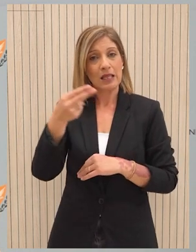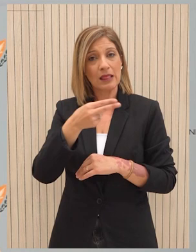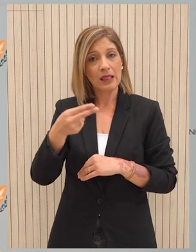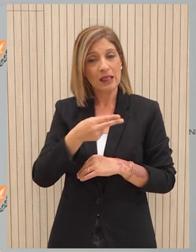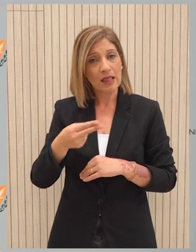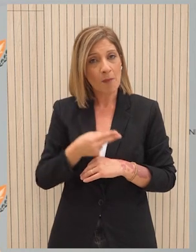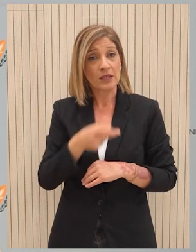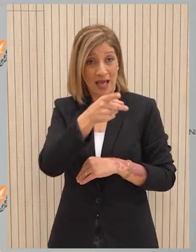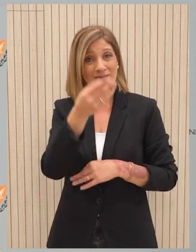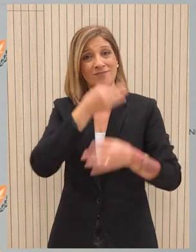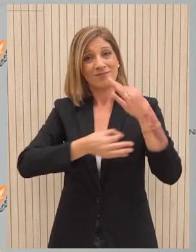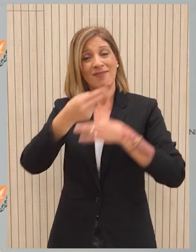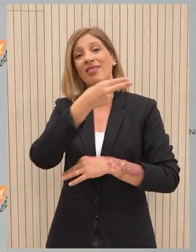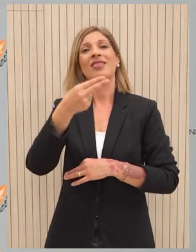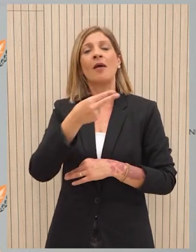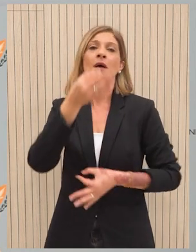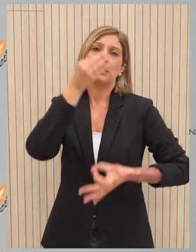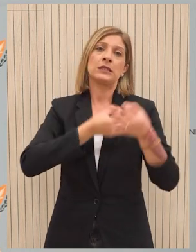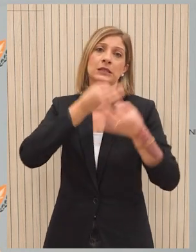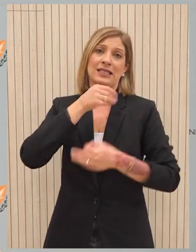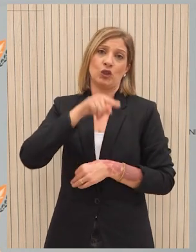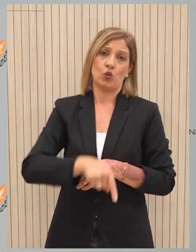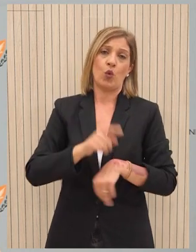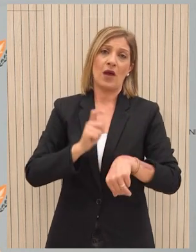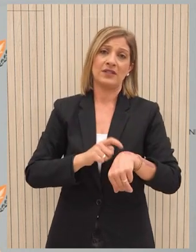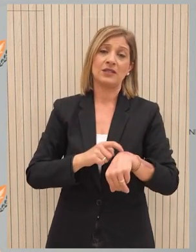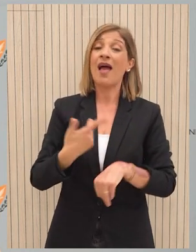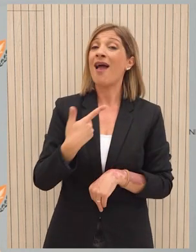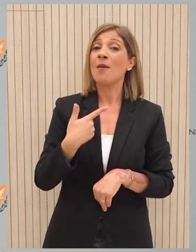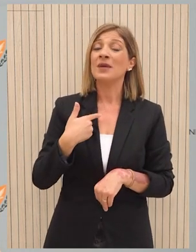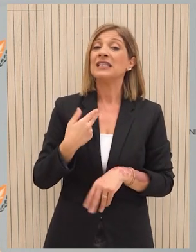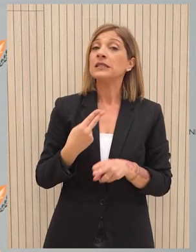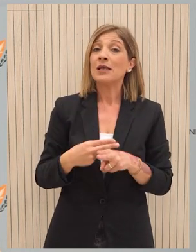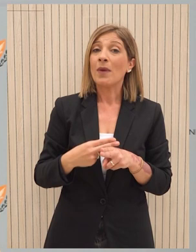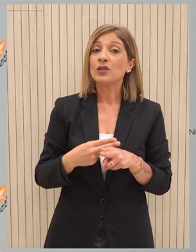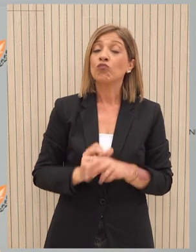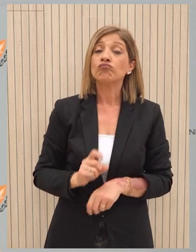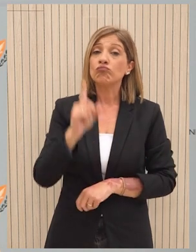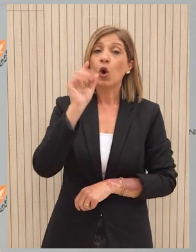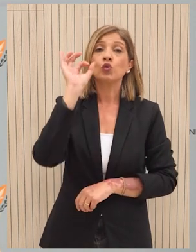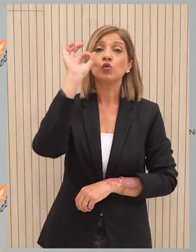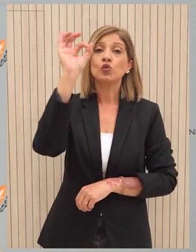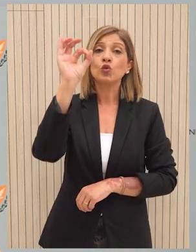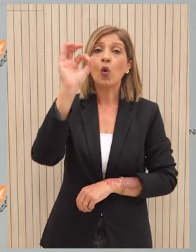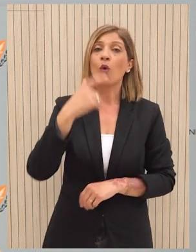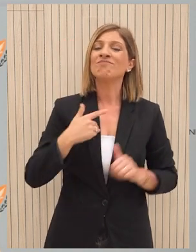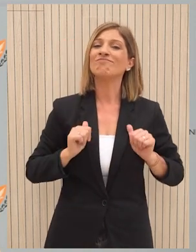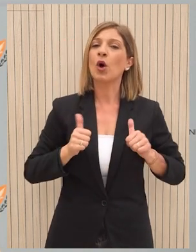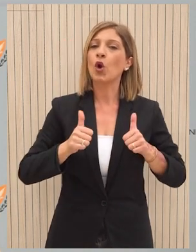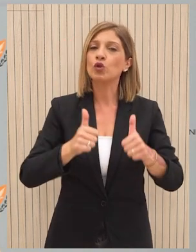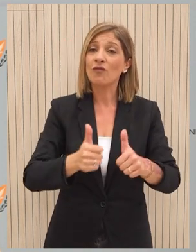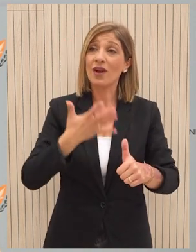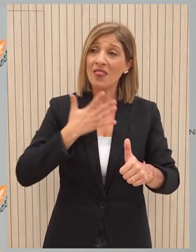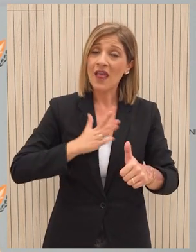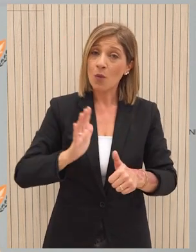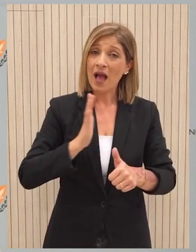αναφέρει. Είναι ζητήματα τα οποία αυτή τη στιγμή συζητούμε. Εκείνο που εμάς μας ενδιαφέρει και αυτό που είναι ο πρώτος, ο βασικός στόχος αυτής της πρωτοβουλίας είναι